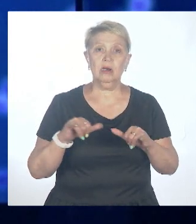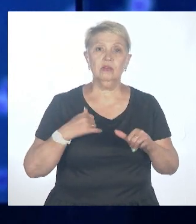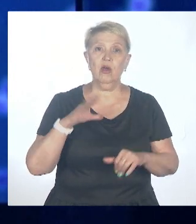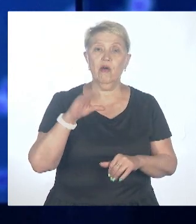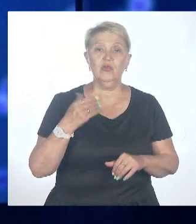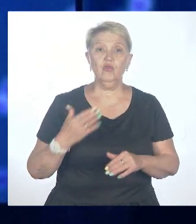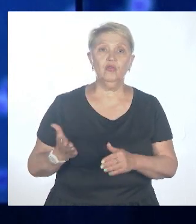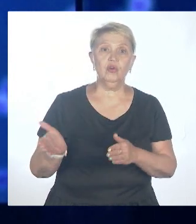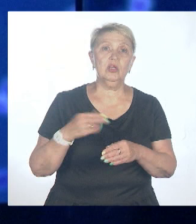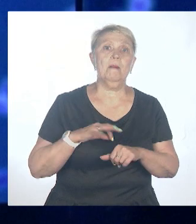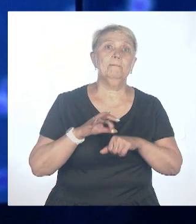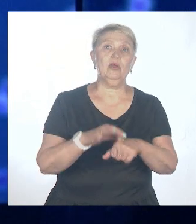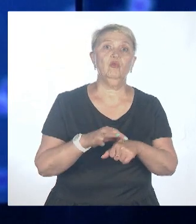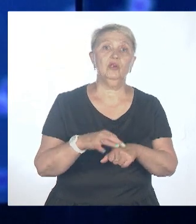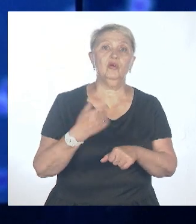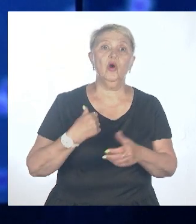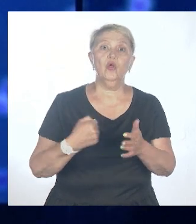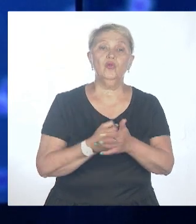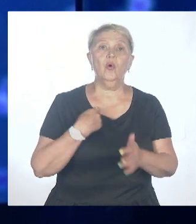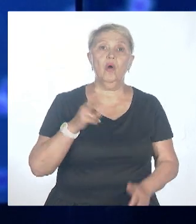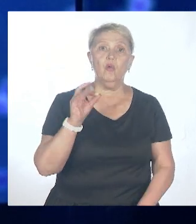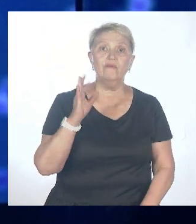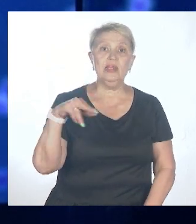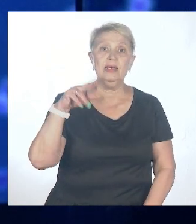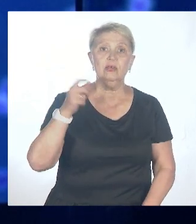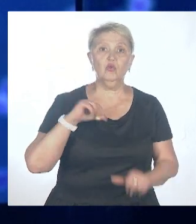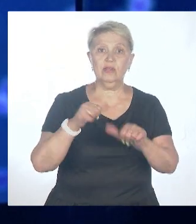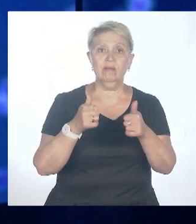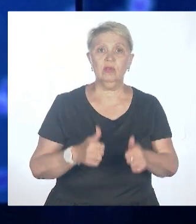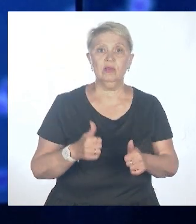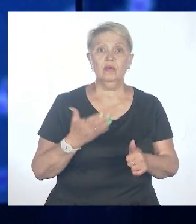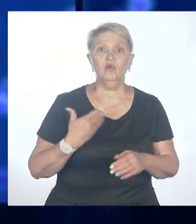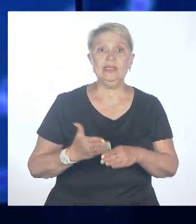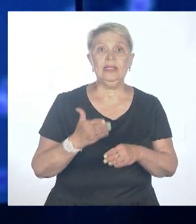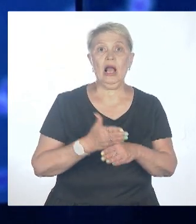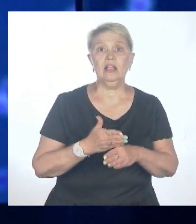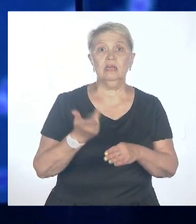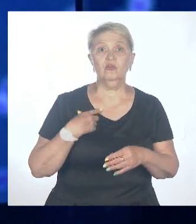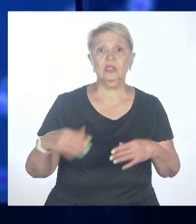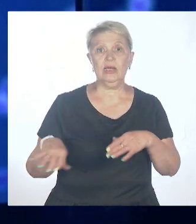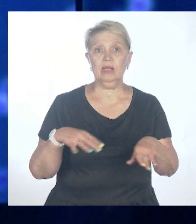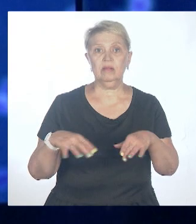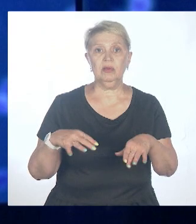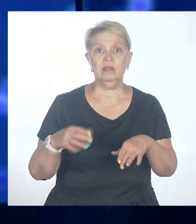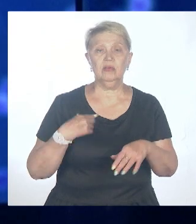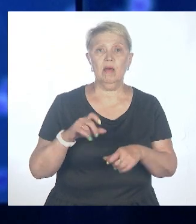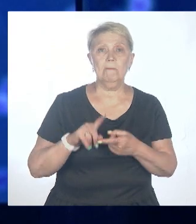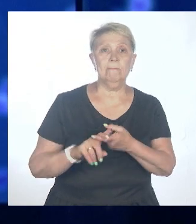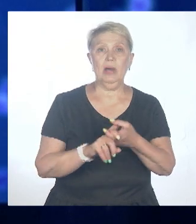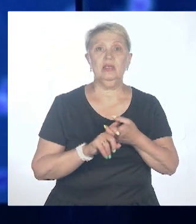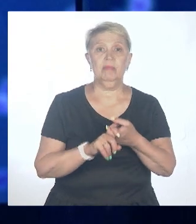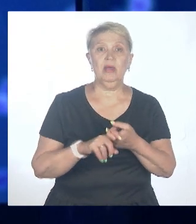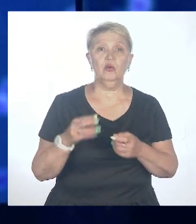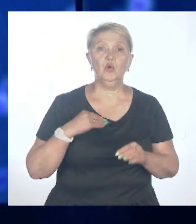к доковидному формату. Ну все, наконец-то, расслабляемся. Или все-таки рано? Пандемия, может быть, устроила затишье перед